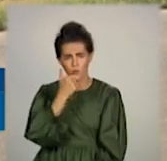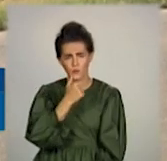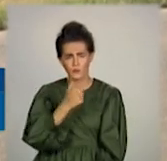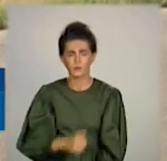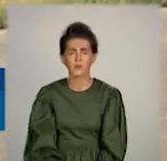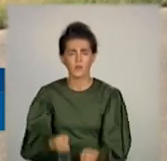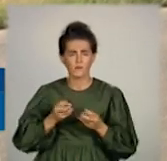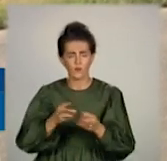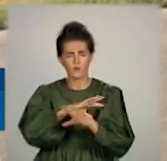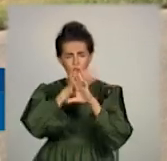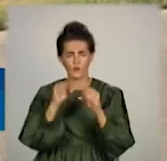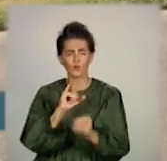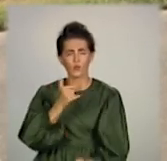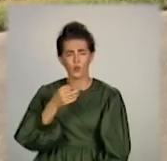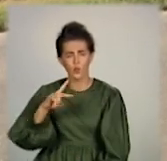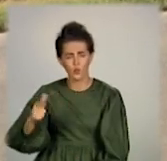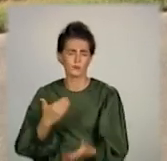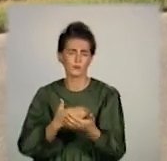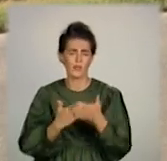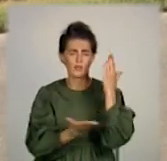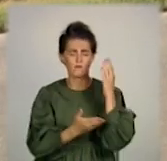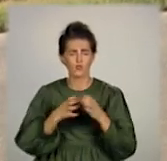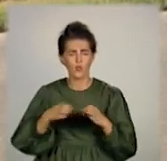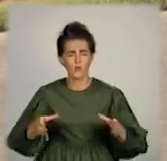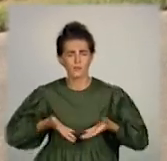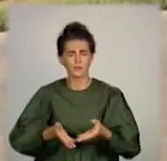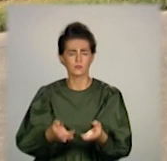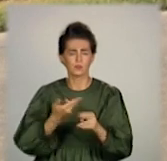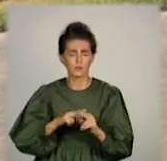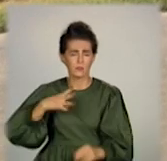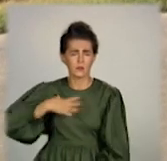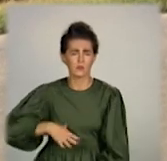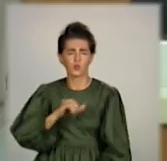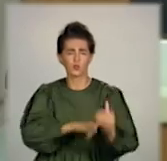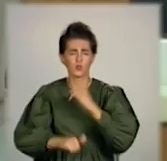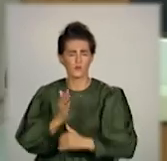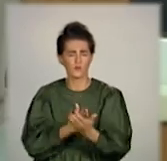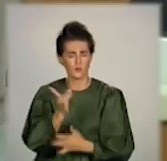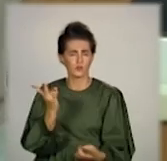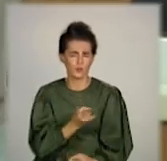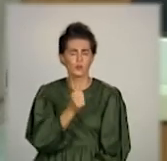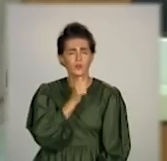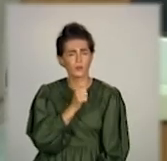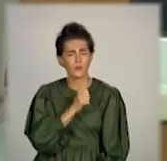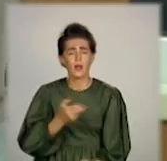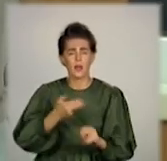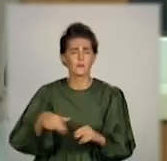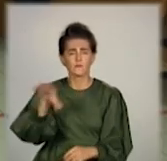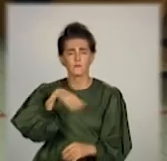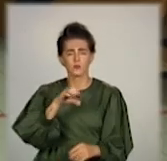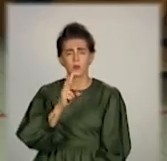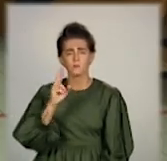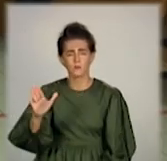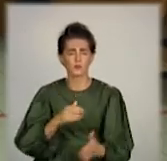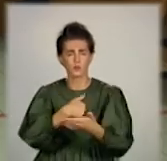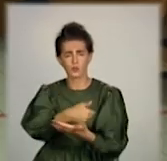дров'яний, уголь, дрова. Будемо так, мабуть, ще спробувати. Постачальники комунальних послуг тим